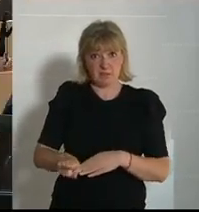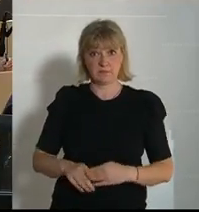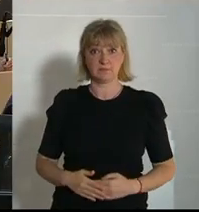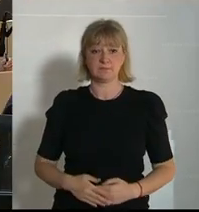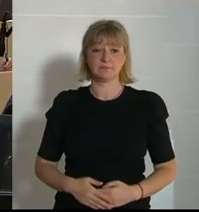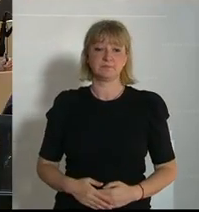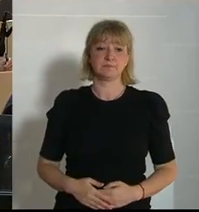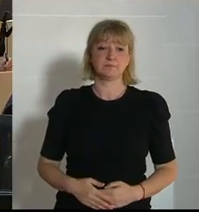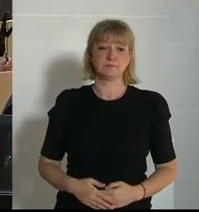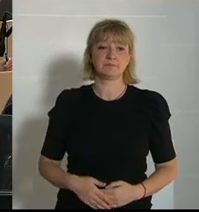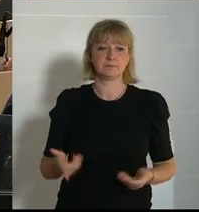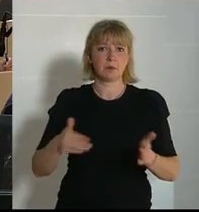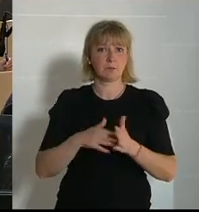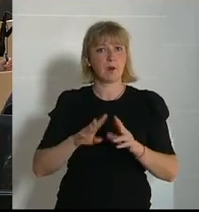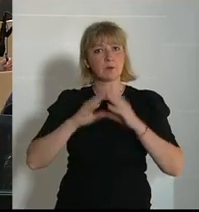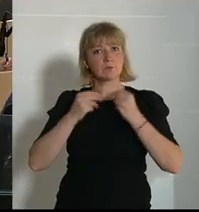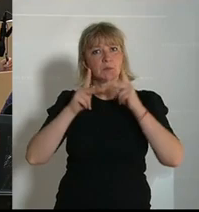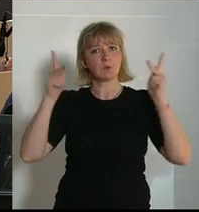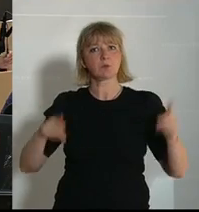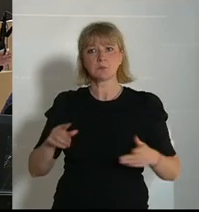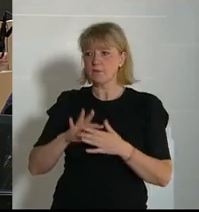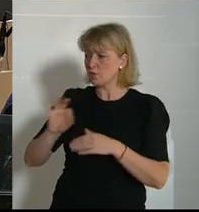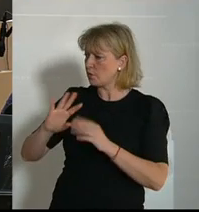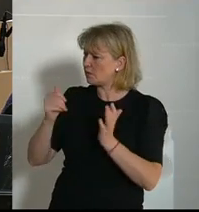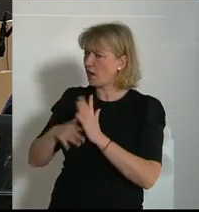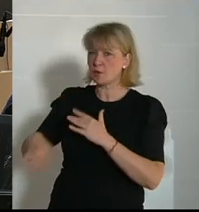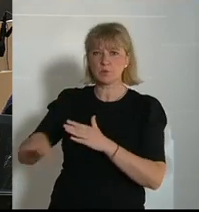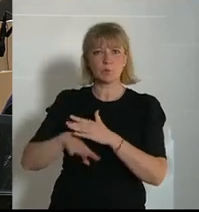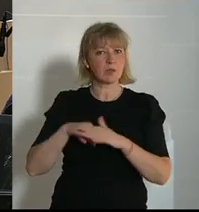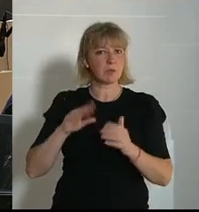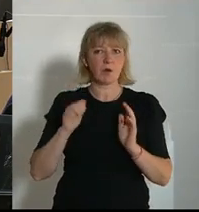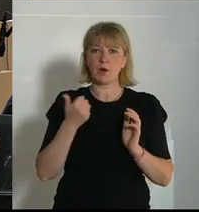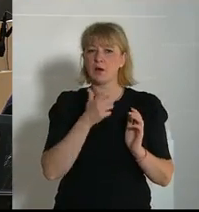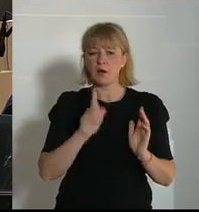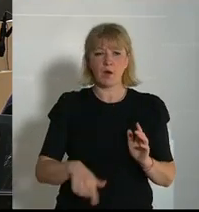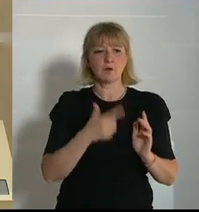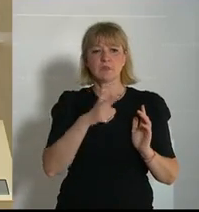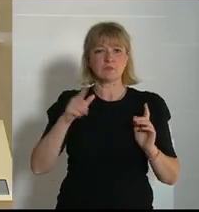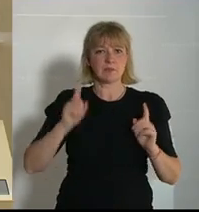Es braucht ein Gesamtkonzept für die tausenden Unternehmen und die 220.000 Beschäftigte.